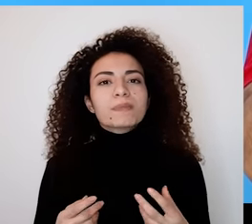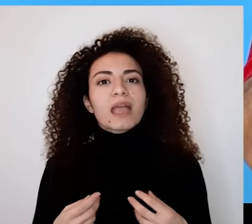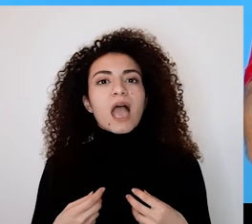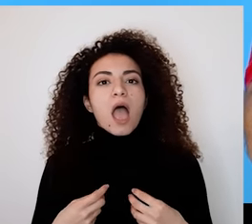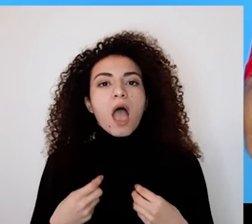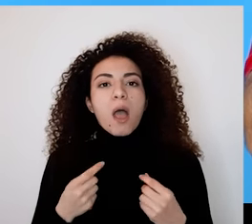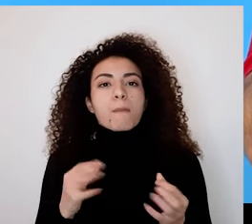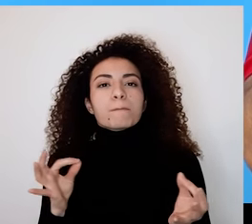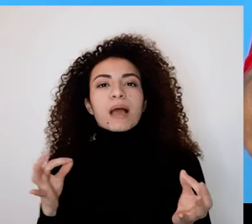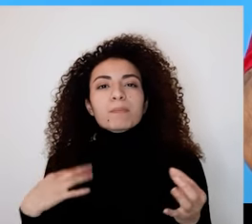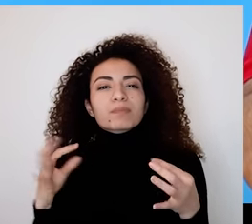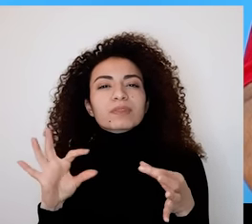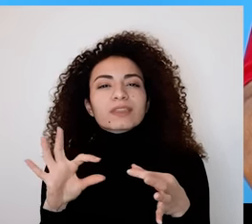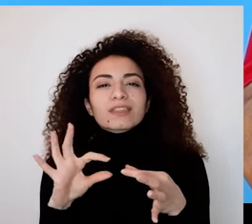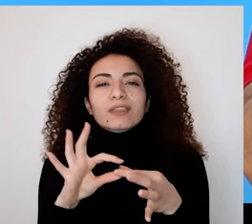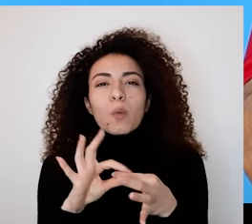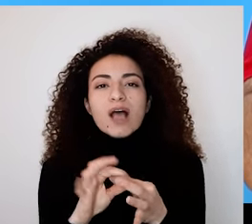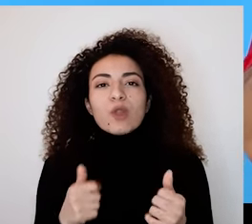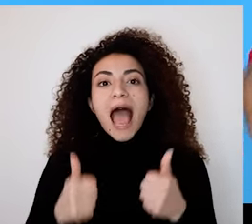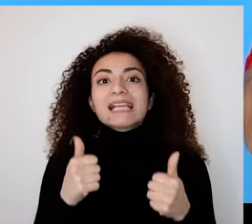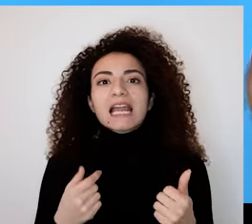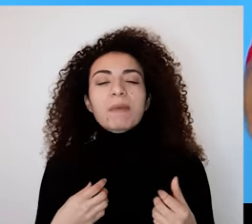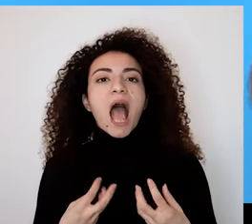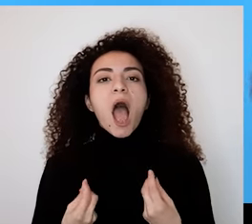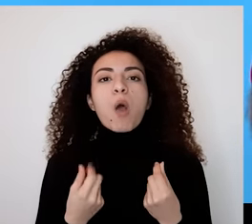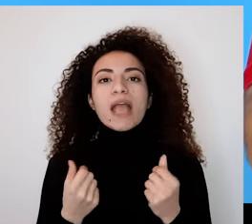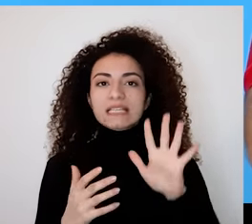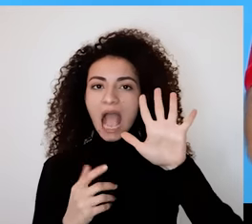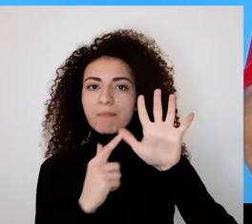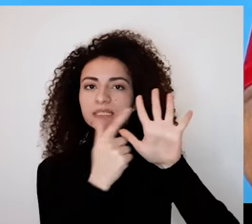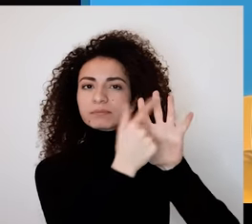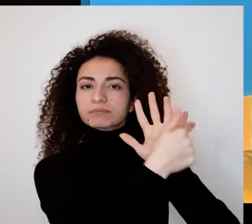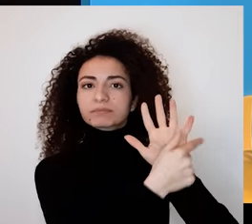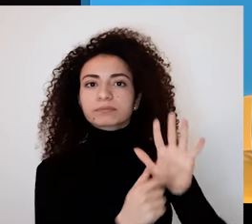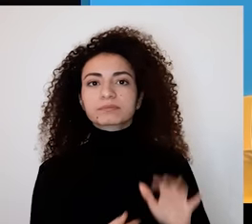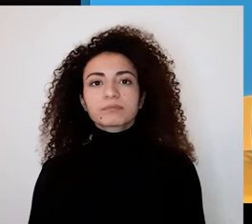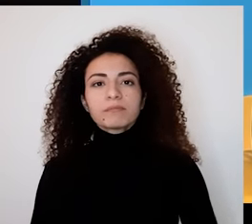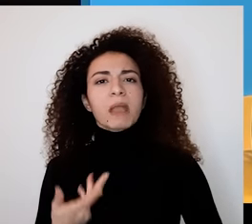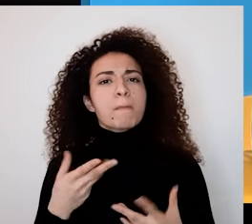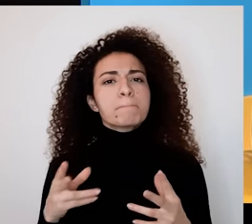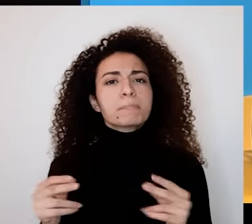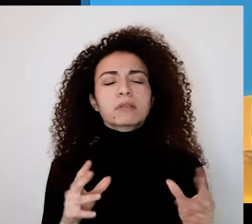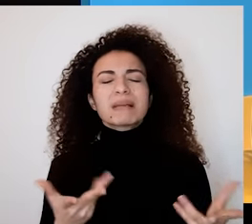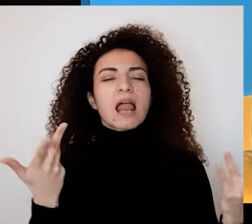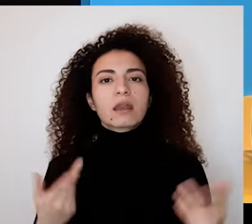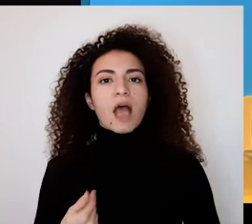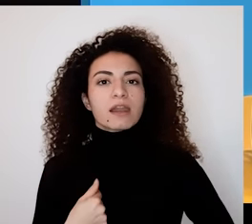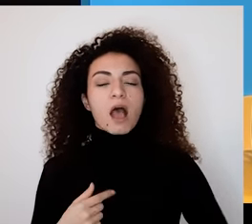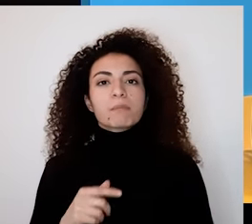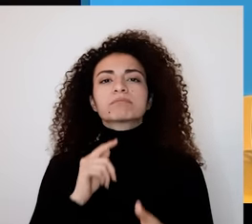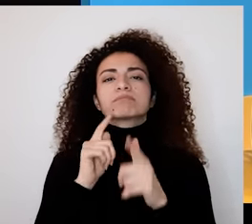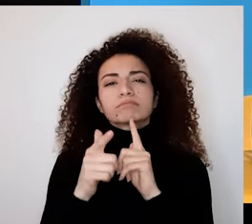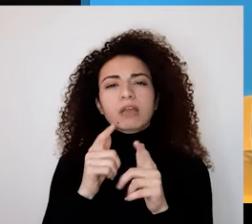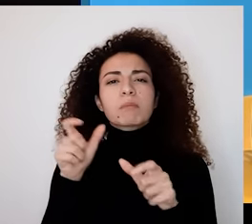بيجعلنا على صلة بحواسنا الخمسة والشيدي عم منعيشوا باللحظة الحاضرة ففي التذوق ممكن وقف حديث